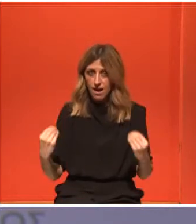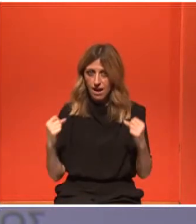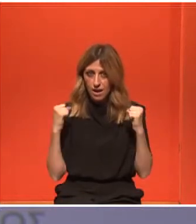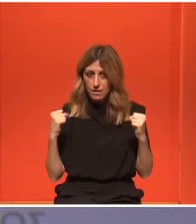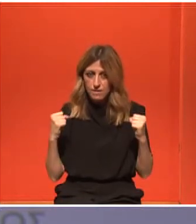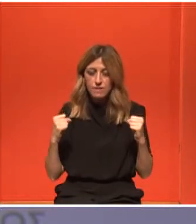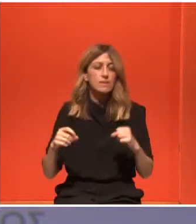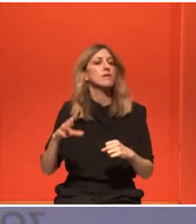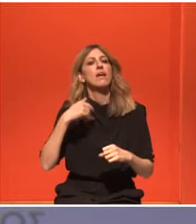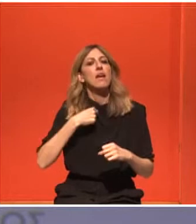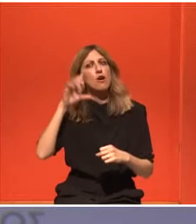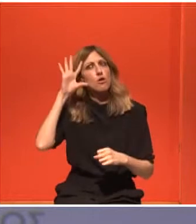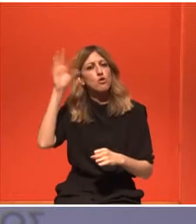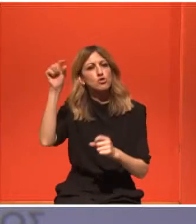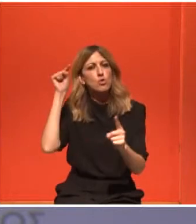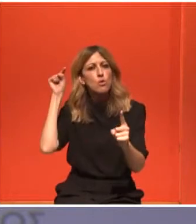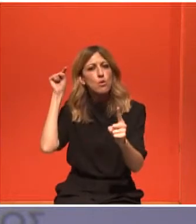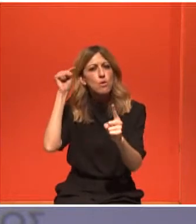και ξανα...